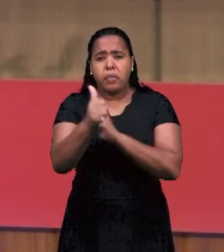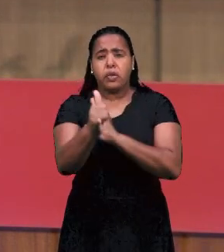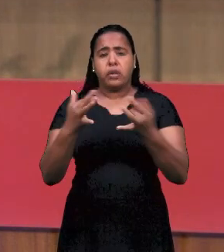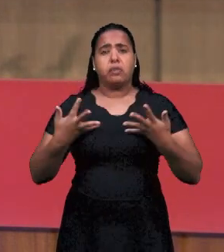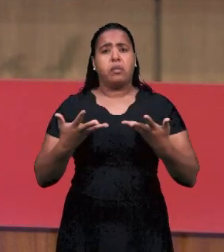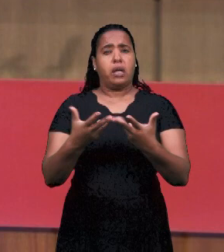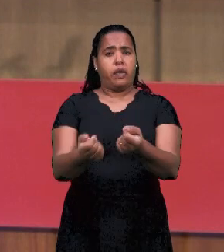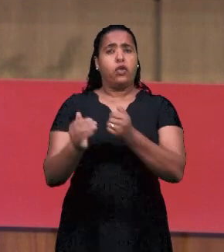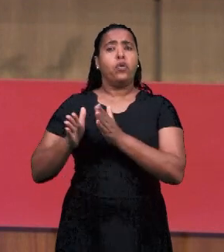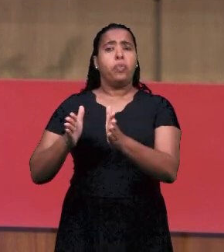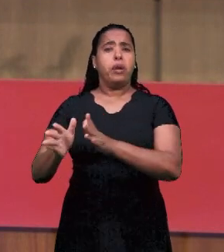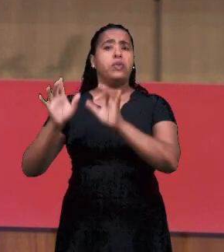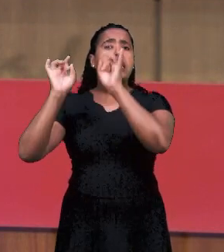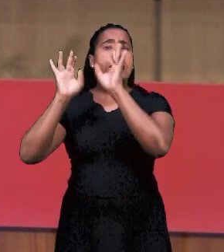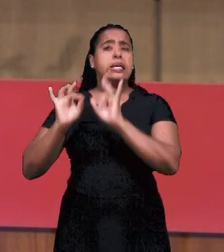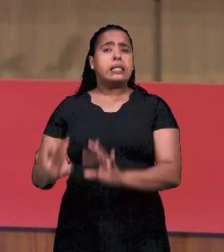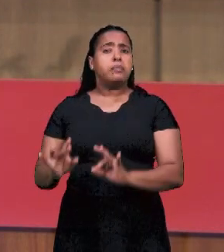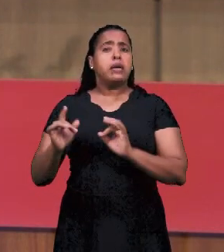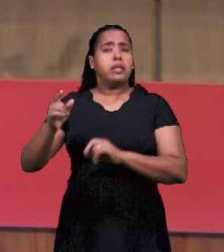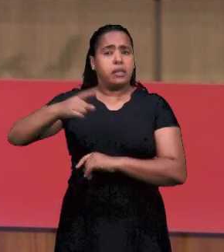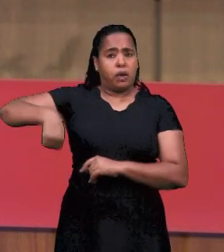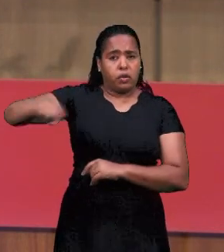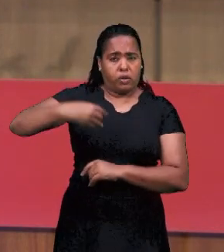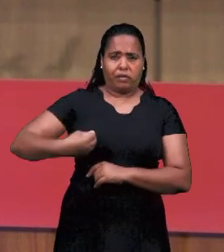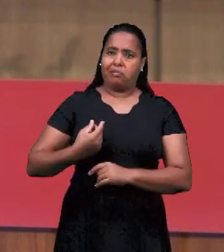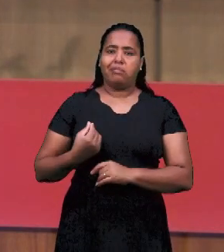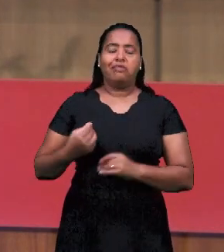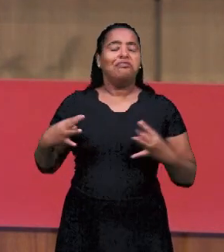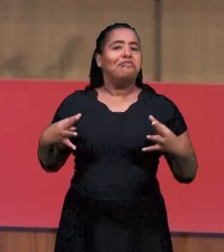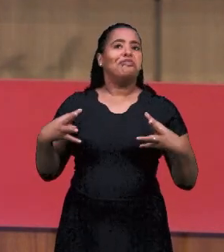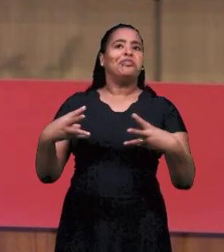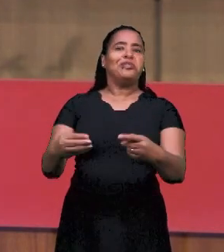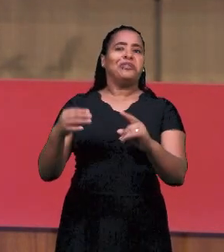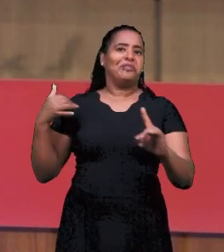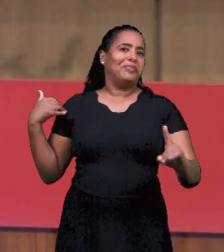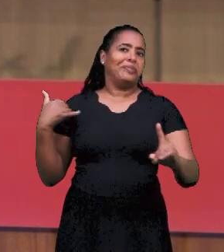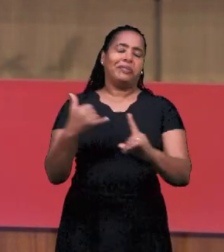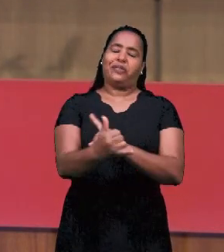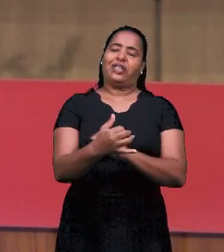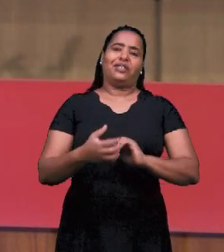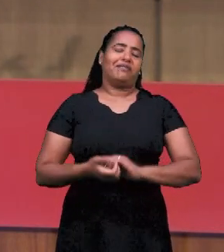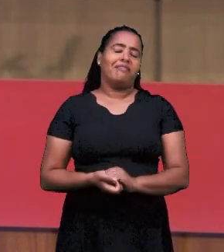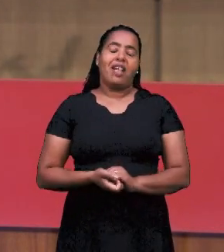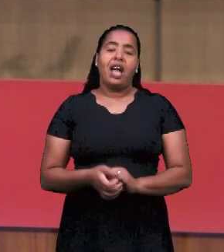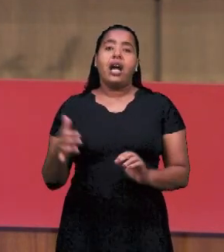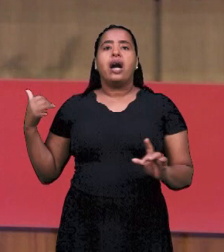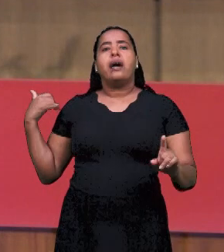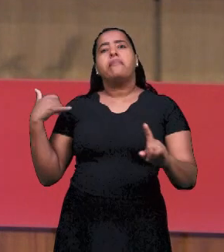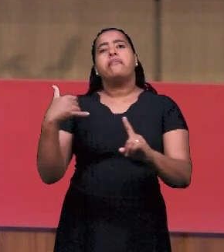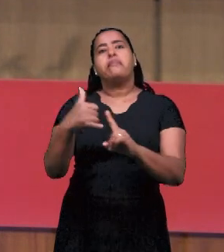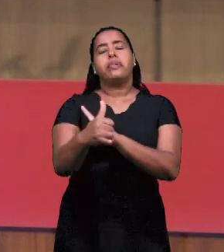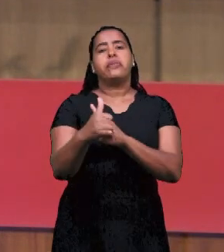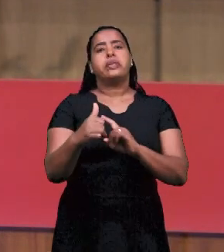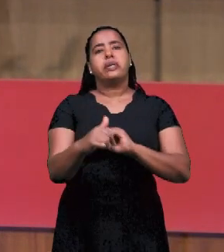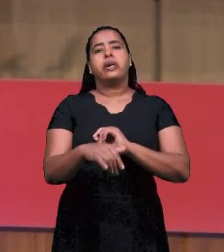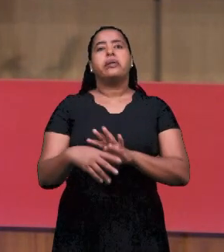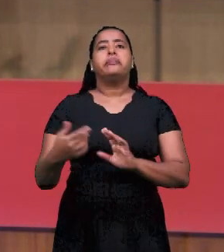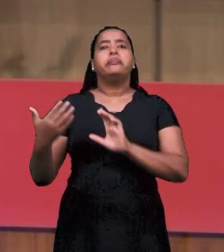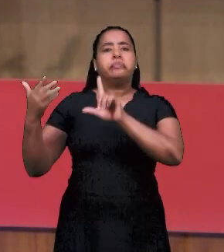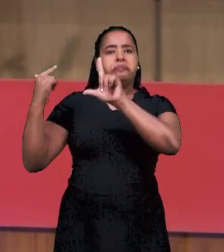Святого делает в этом чудном проекте. В этот особый момент, который Церковь переживает. В работе все